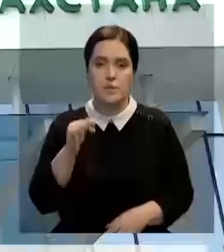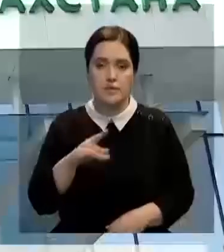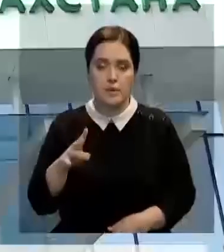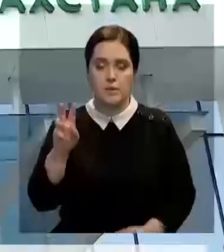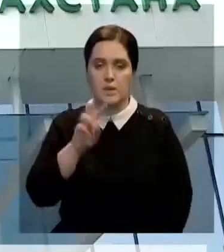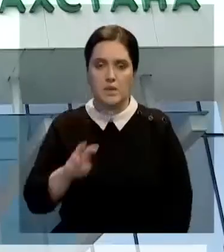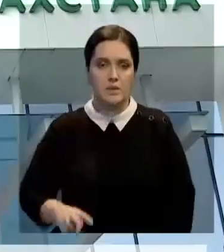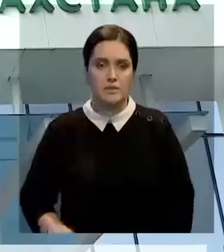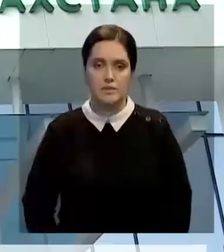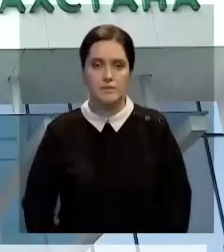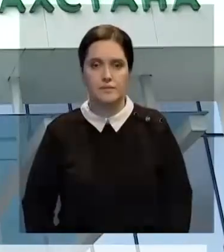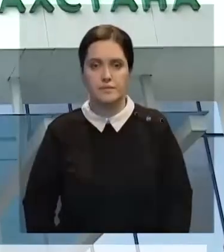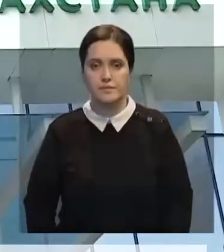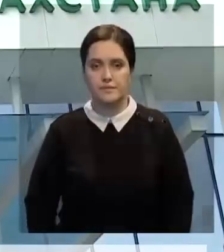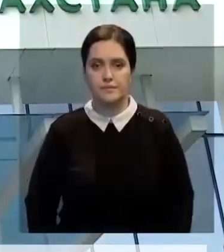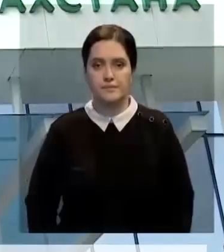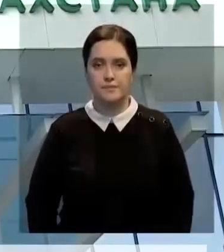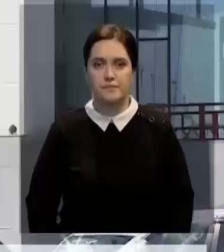52 миллиарда долларов.